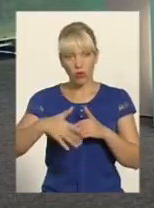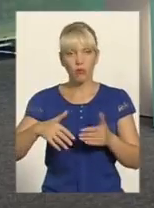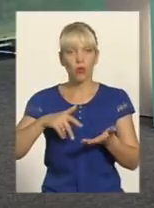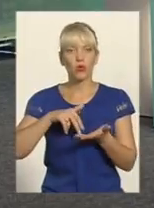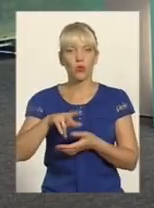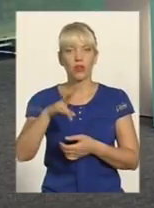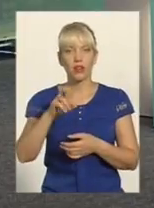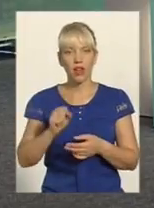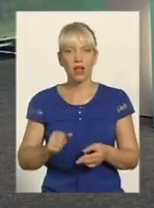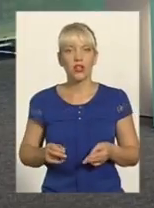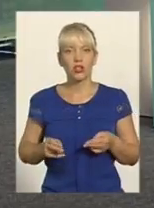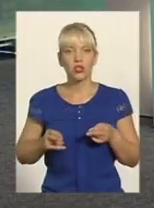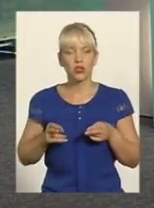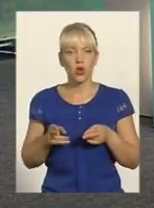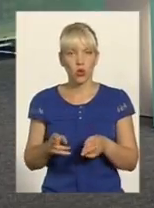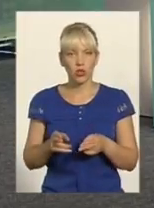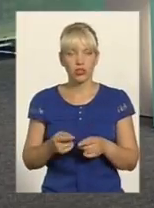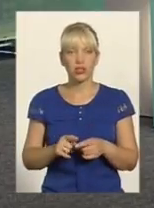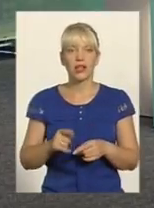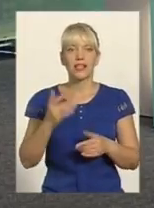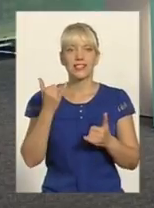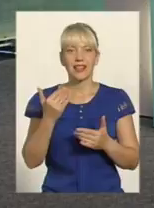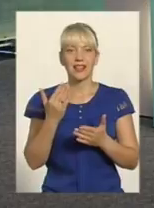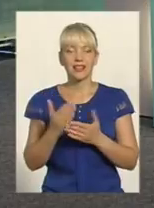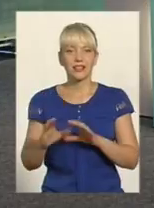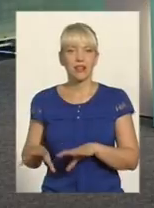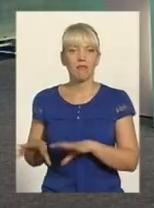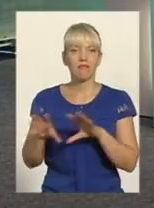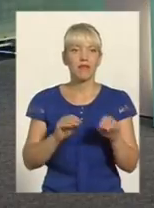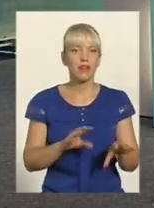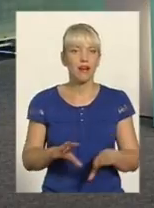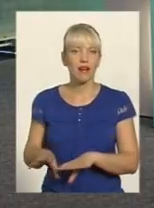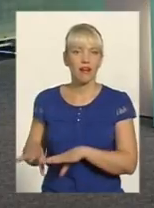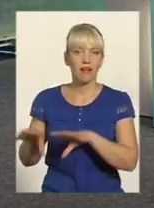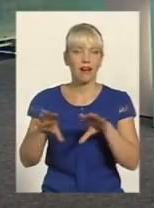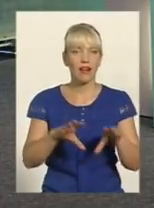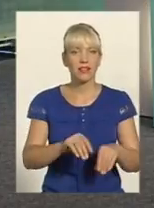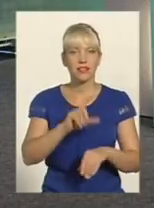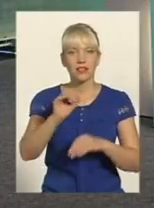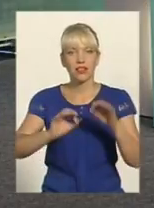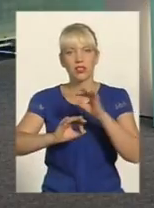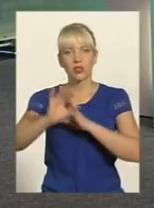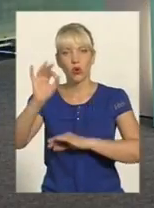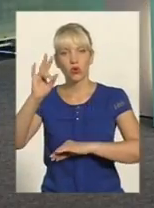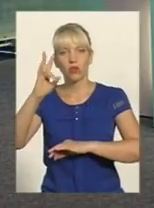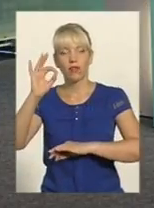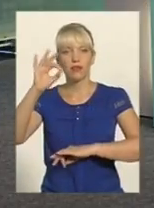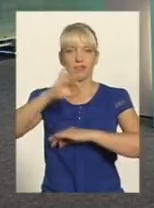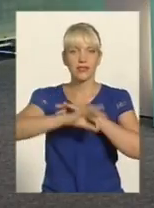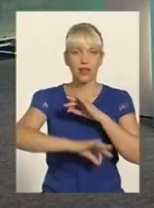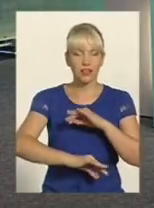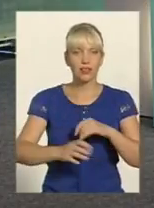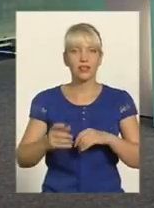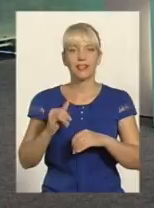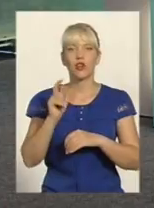йде міграція сходу на захід і ті люди, які перебувають на сході, мають можливість вільного